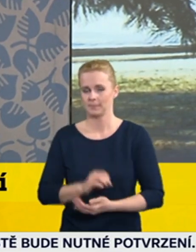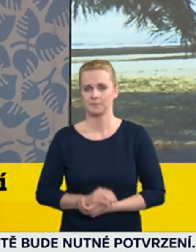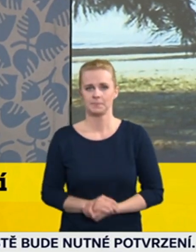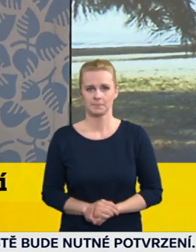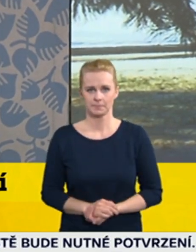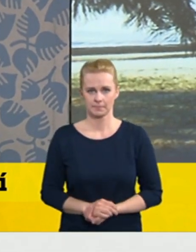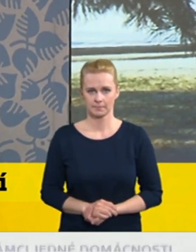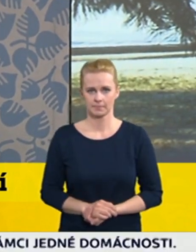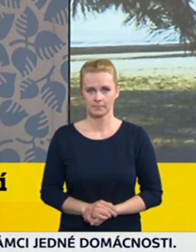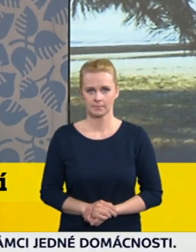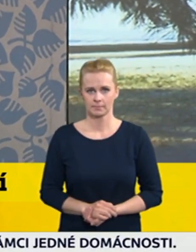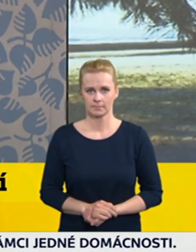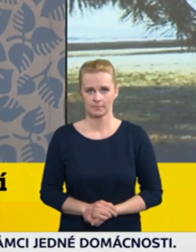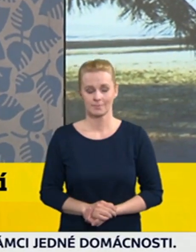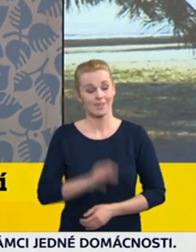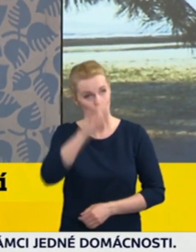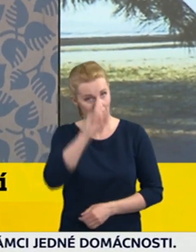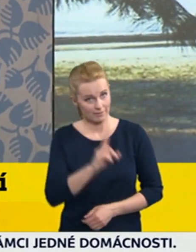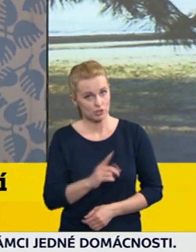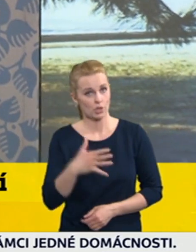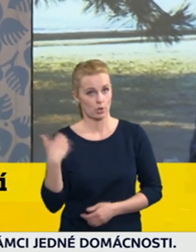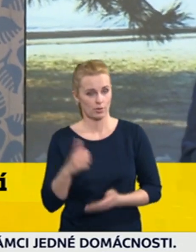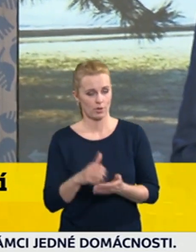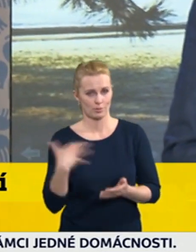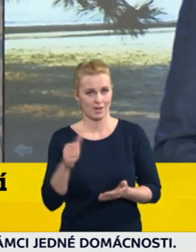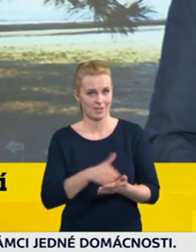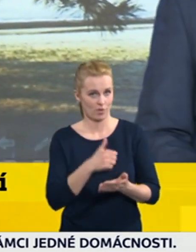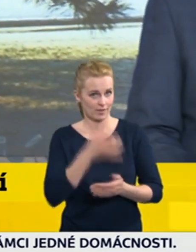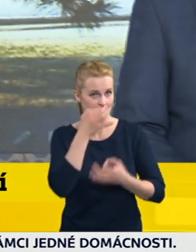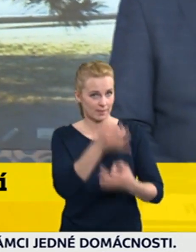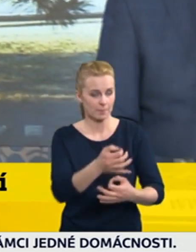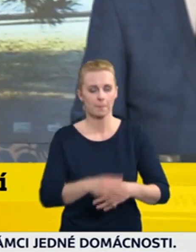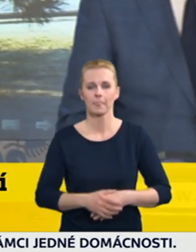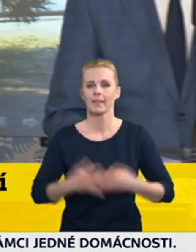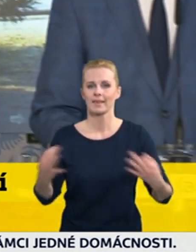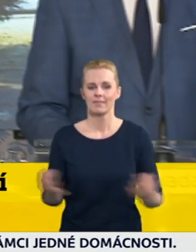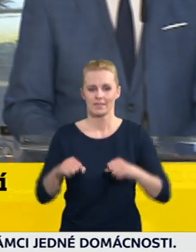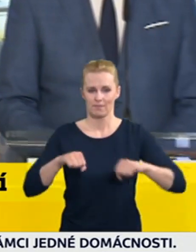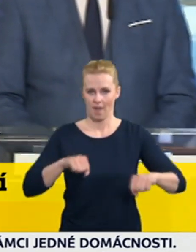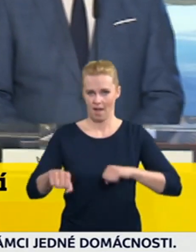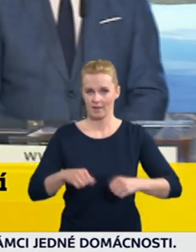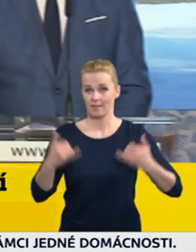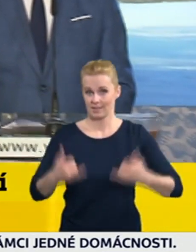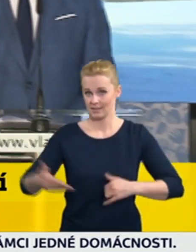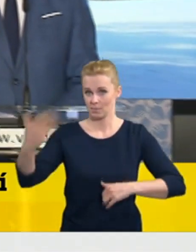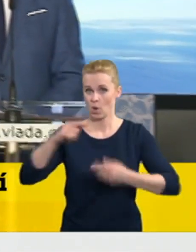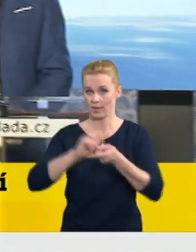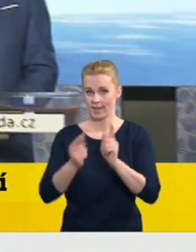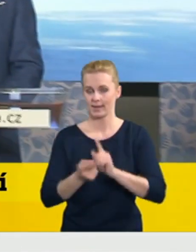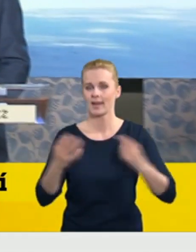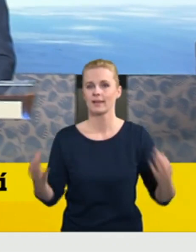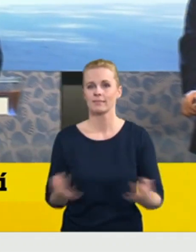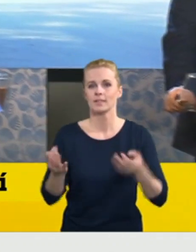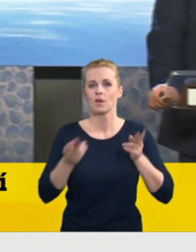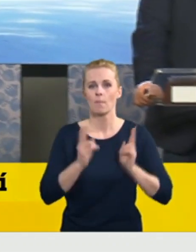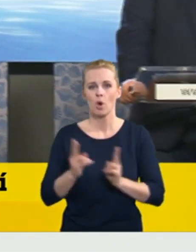Martin Čopek, dobrý večer. Dobrý večer. Chci se zeptat, na to, zda vláda dneska jednala také o možnosti omezit pohyb